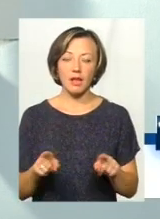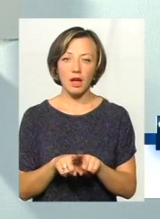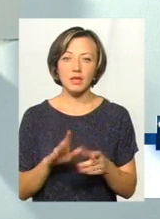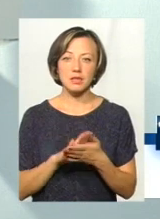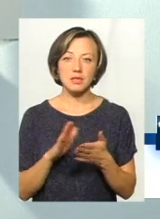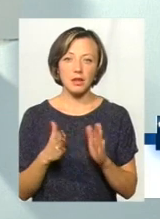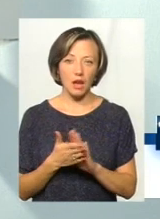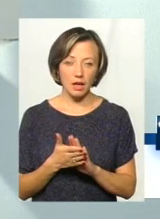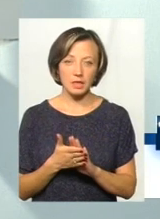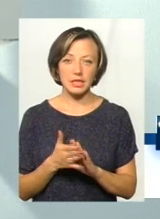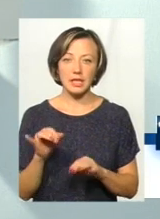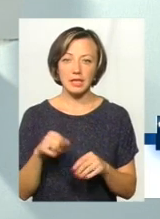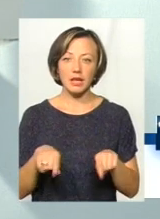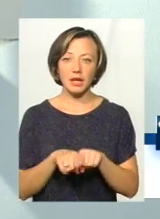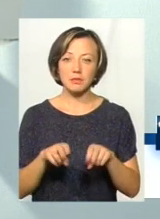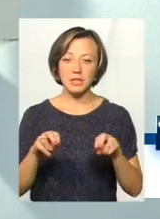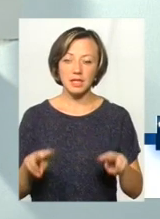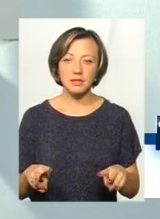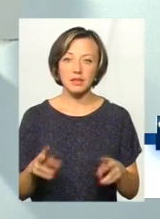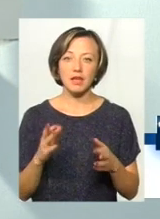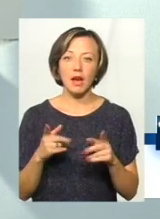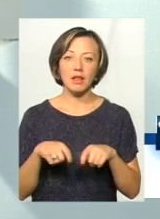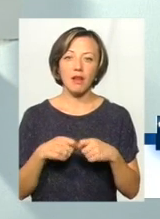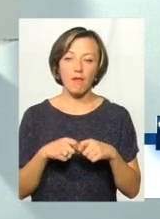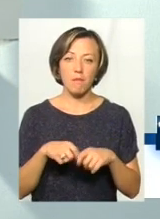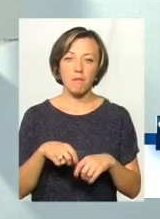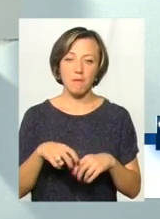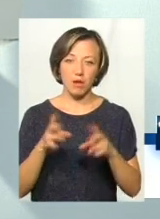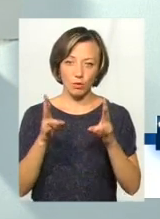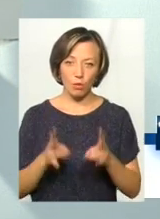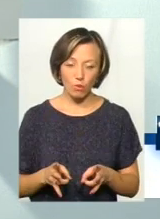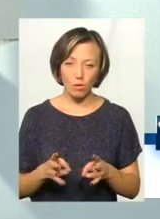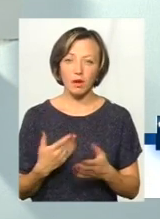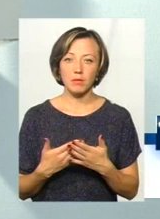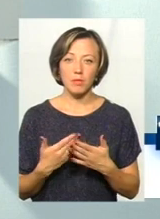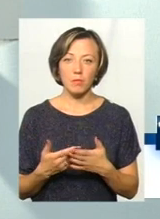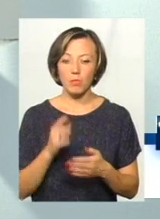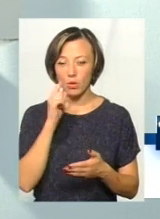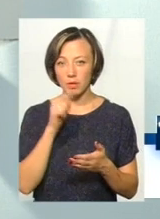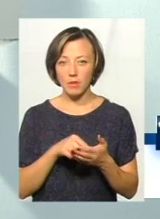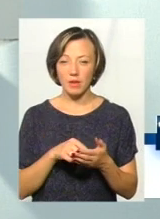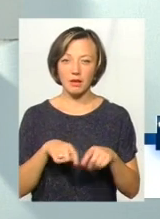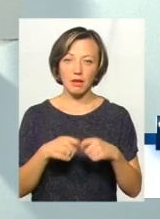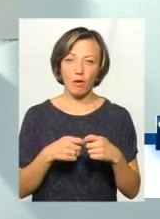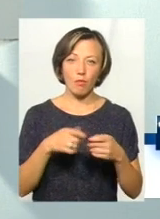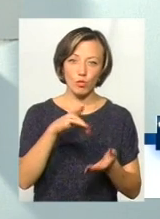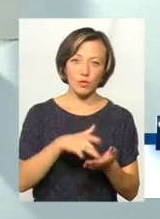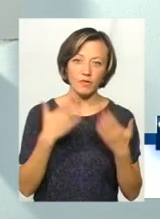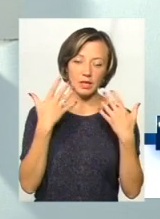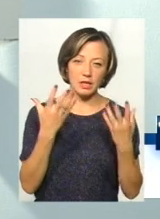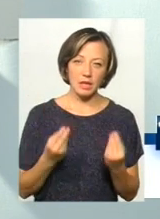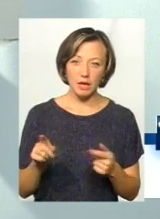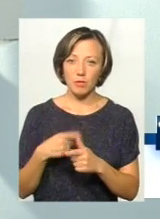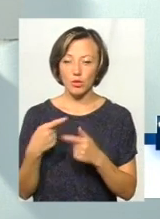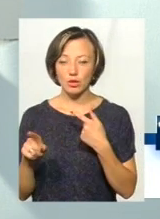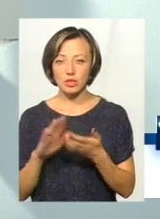і такі спеціалісти, до прикладу, як травматологи, які, до прикладу, потребляють чи на травмпункти у вихідні дні, чи